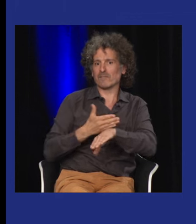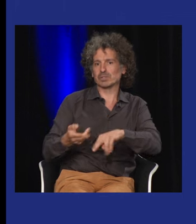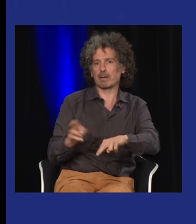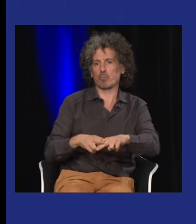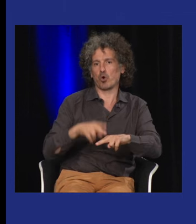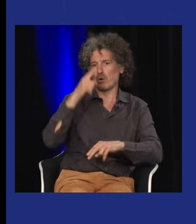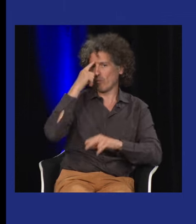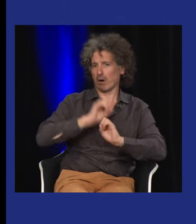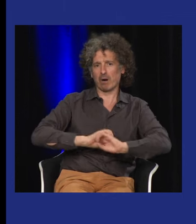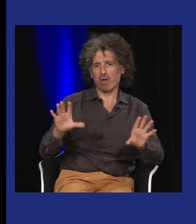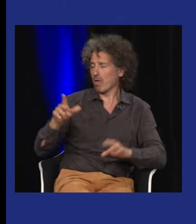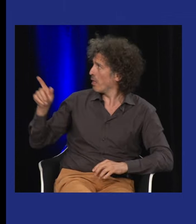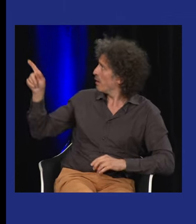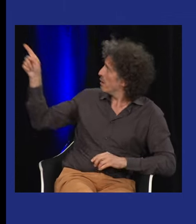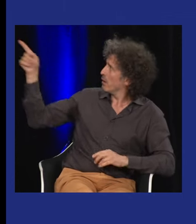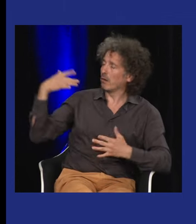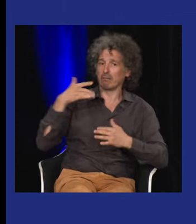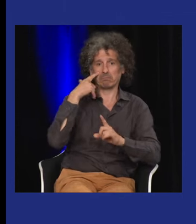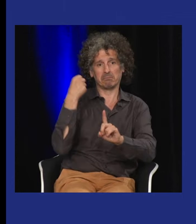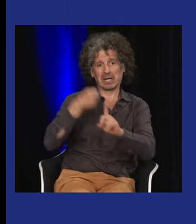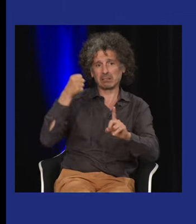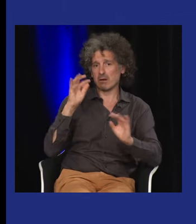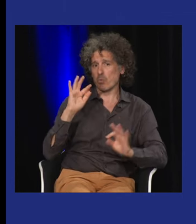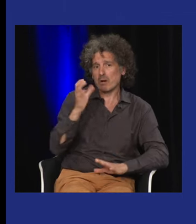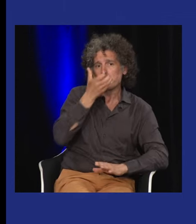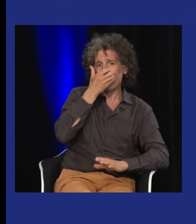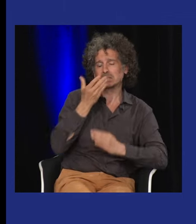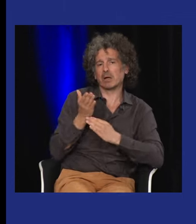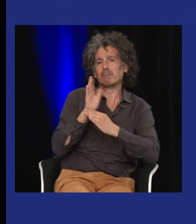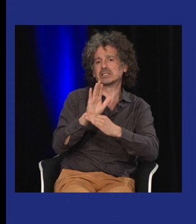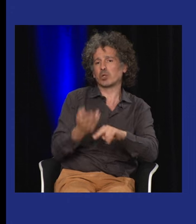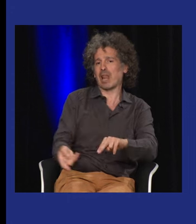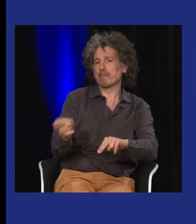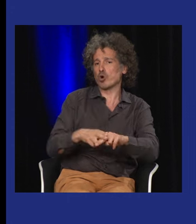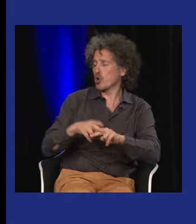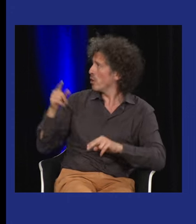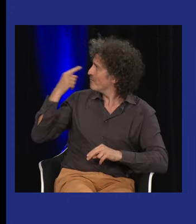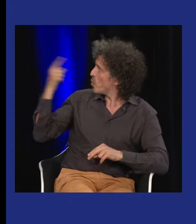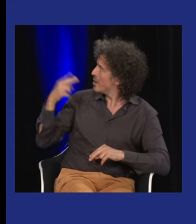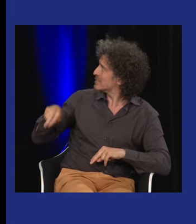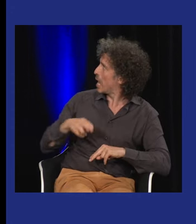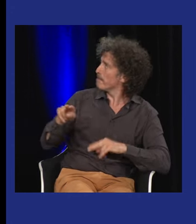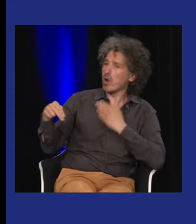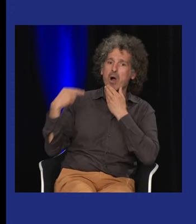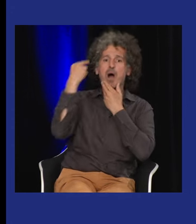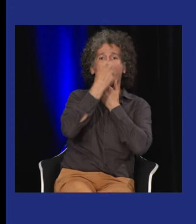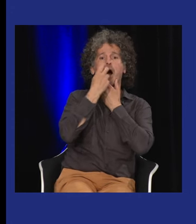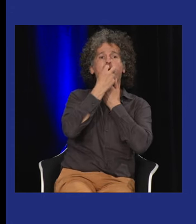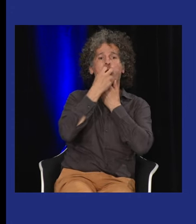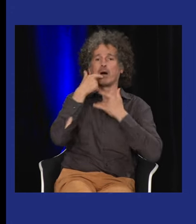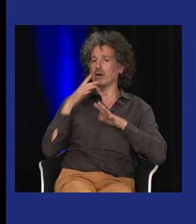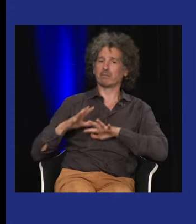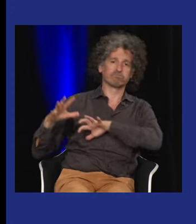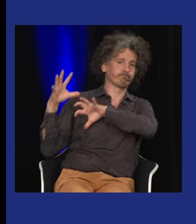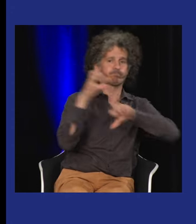la gravure et il a fait ça avant sa mort et on y voit aussi vraiment quelque chose d'assez militant, une espèce de